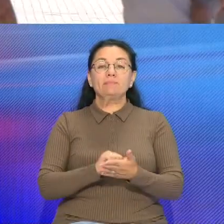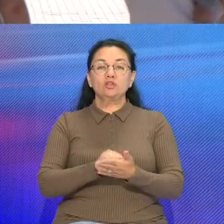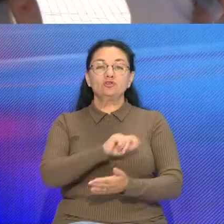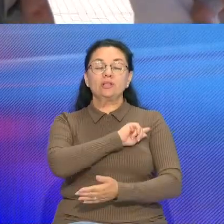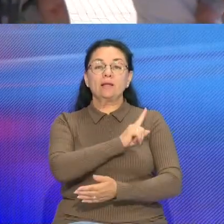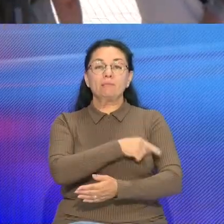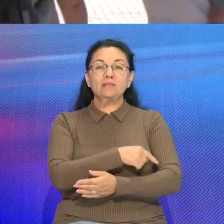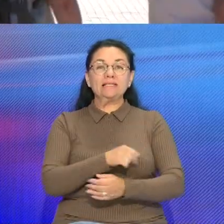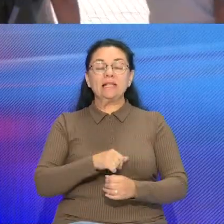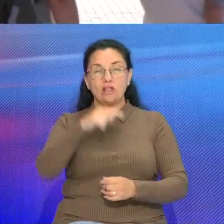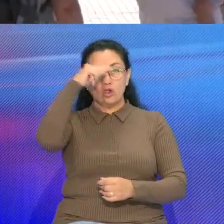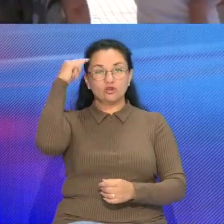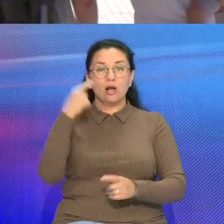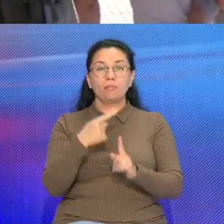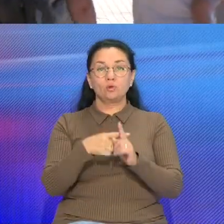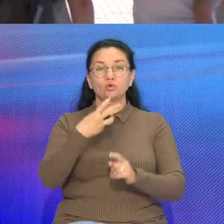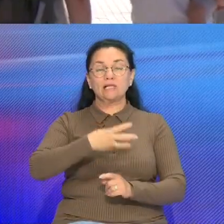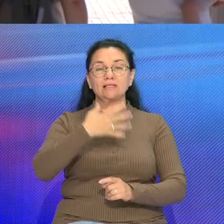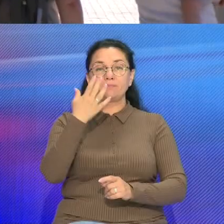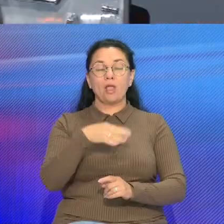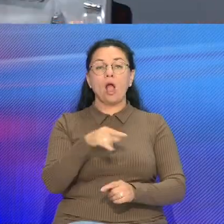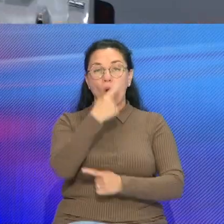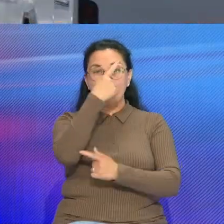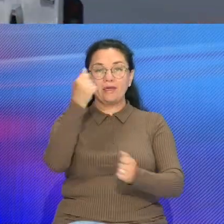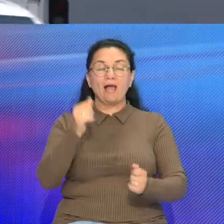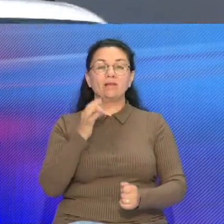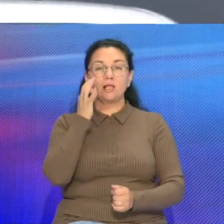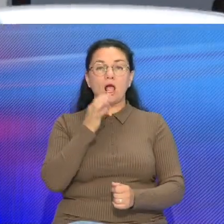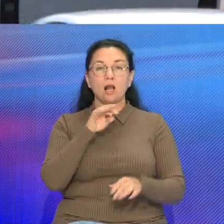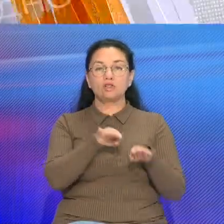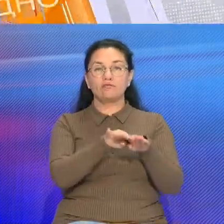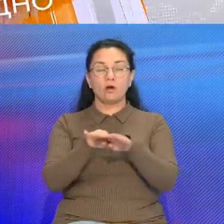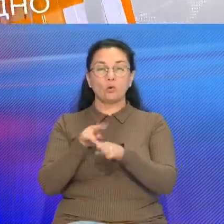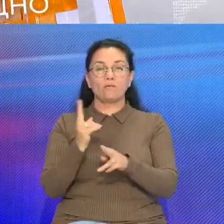спрагнозована до плюс 35, объявлены оранжевые узровы небезпеки